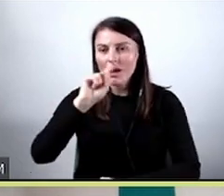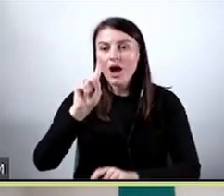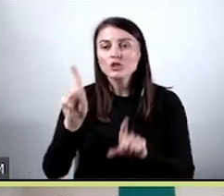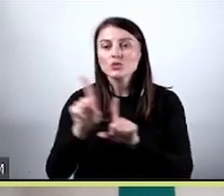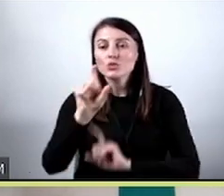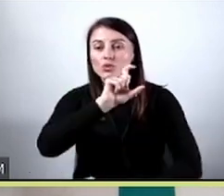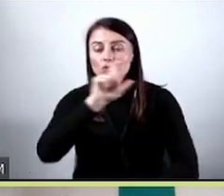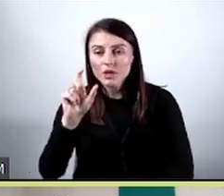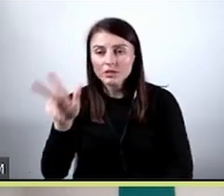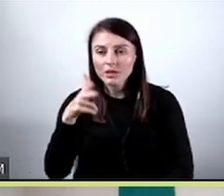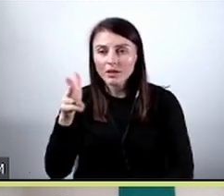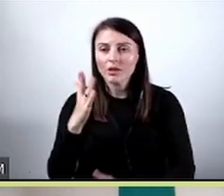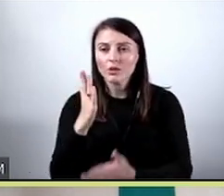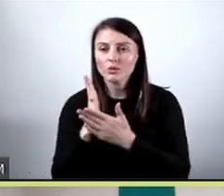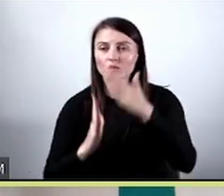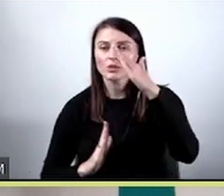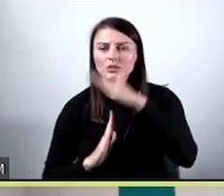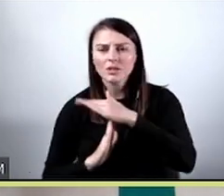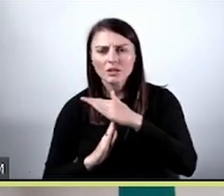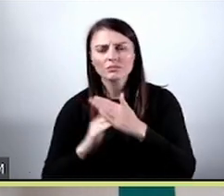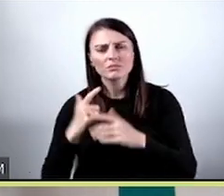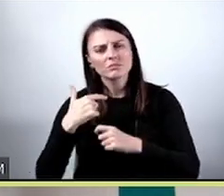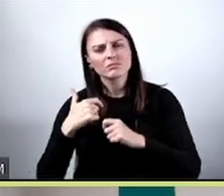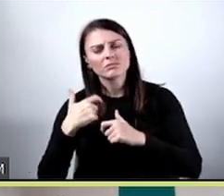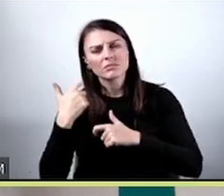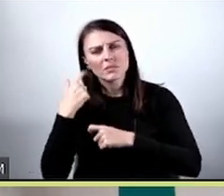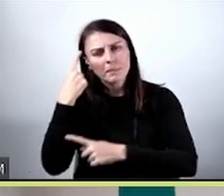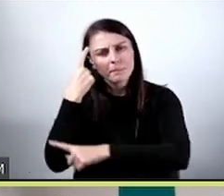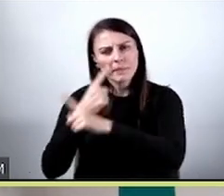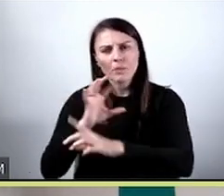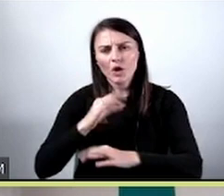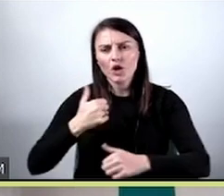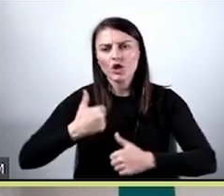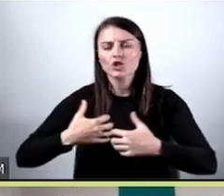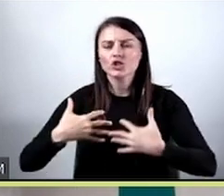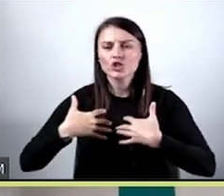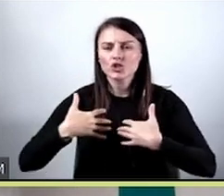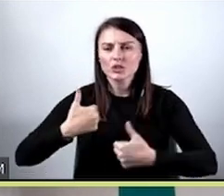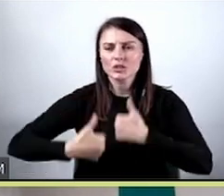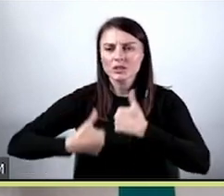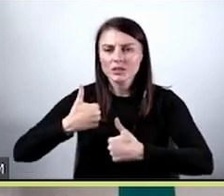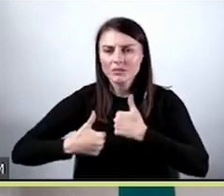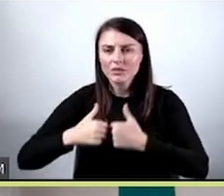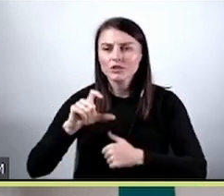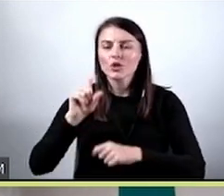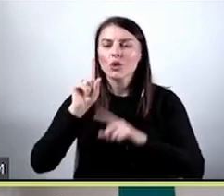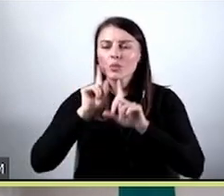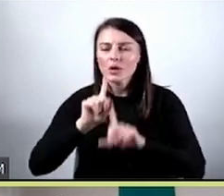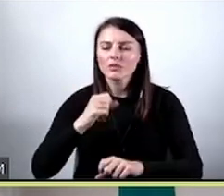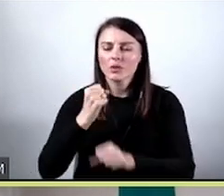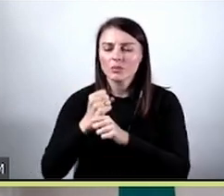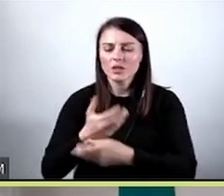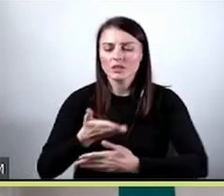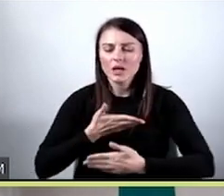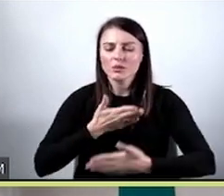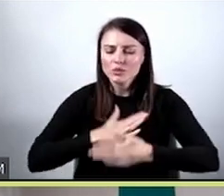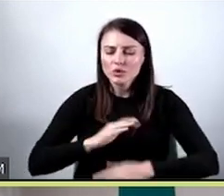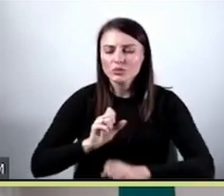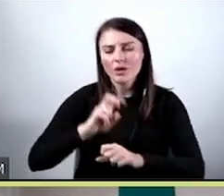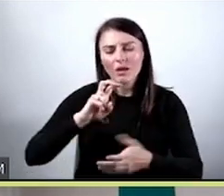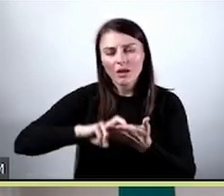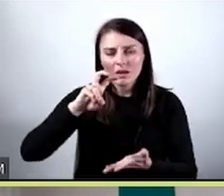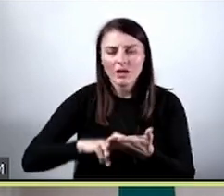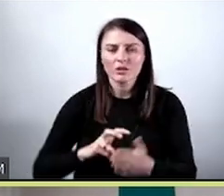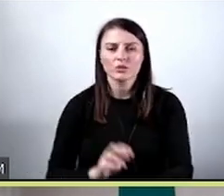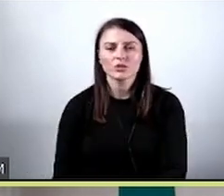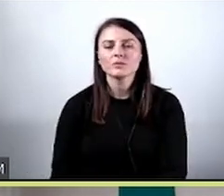momentu, gdy zatrzymałam się, żeby przemyśleć swoje życie zawodowe i to, co sprawia mi w pracy przyjemno, jest zadowolenie, radość.